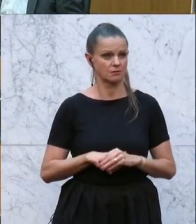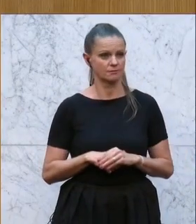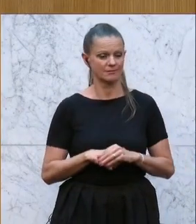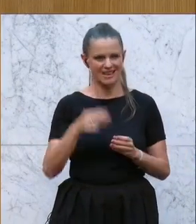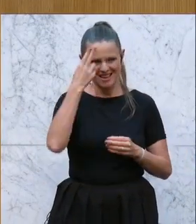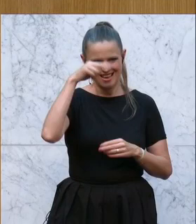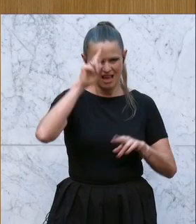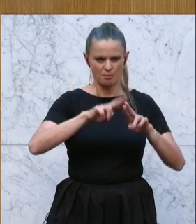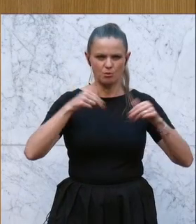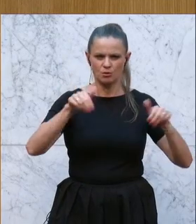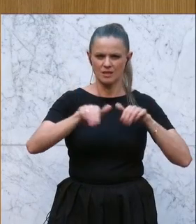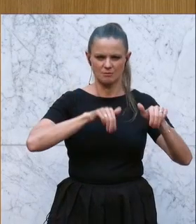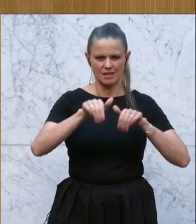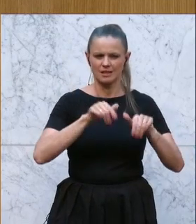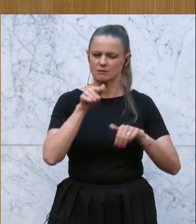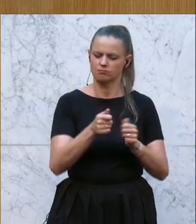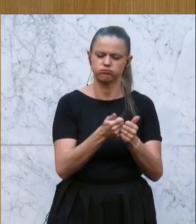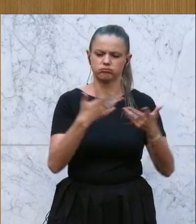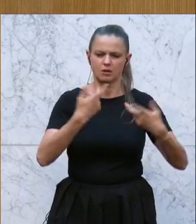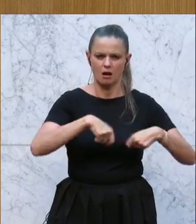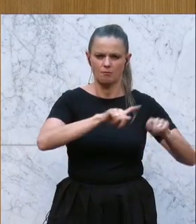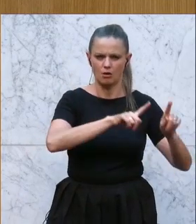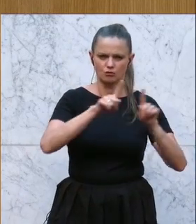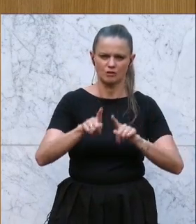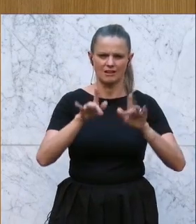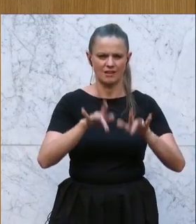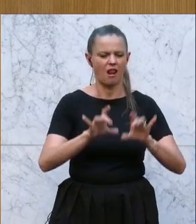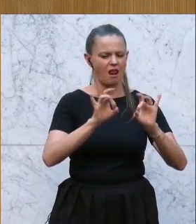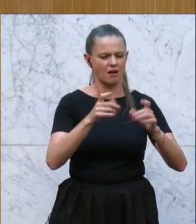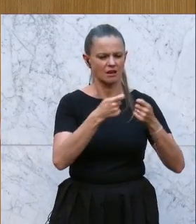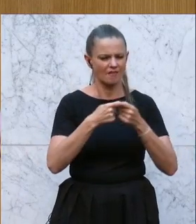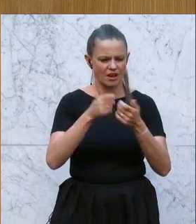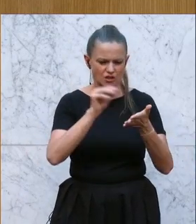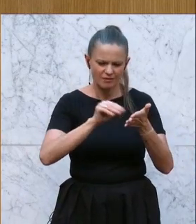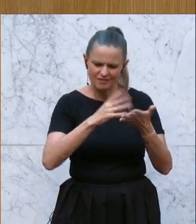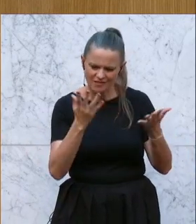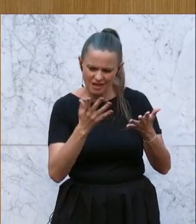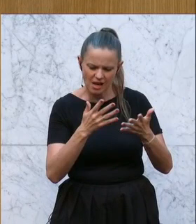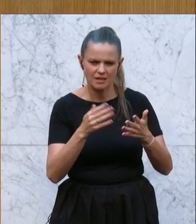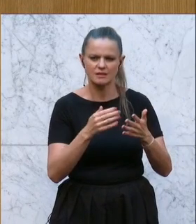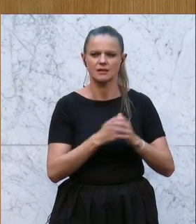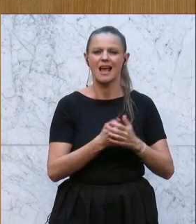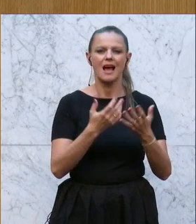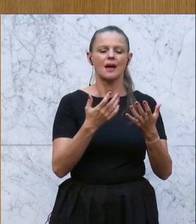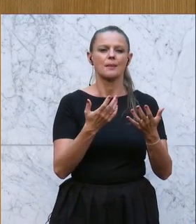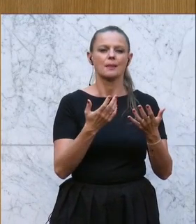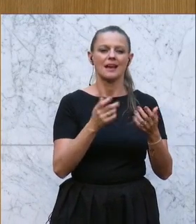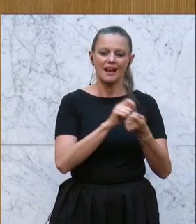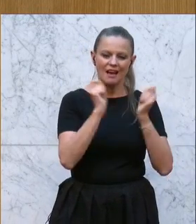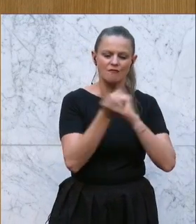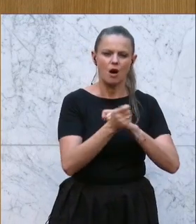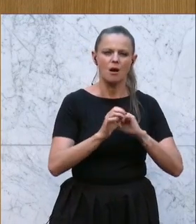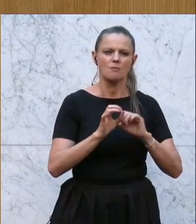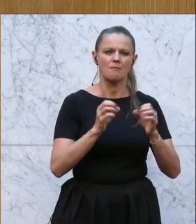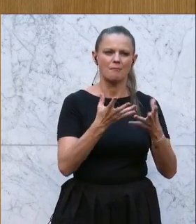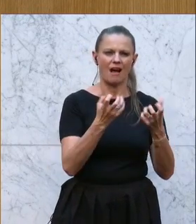haben in Ihrem Bereich unzählige Baustellen. Wie schreibt die Lehrergewerkschaft? Die Flut an praxisuntauglichen Reformen und